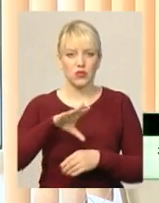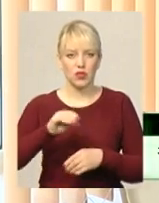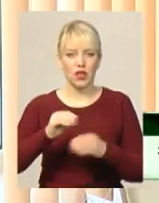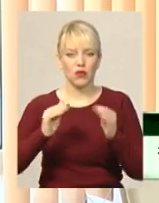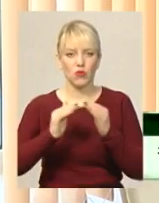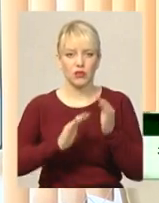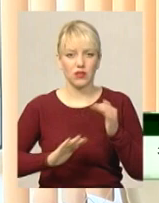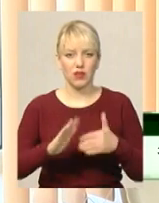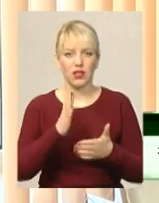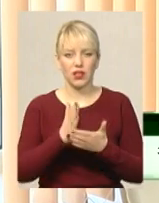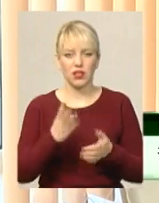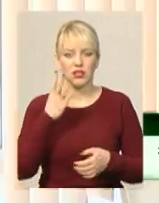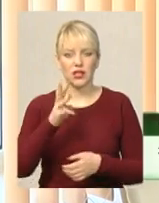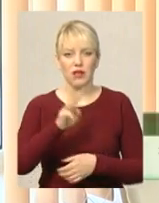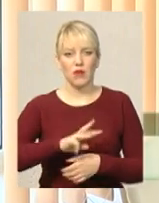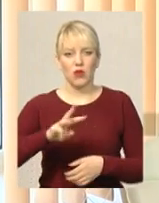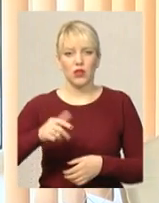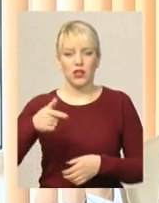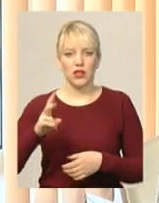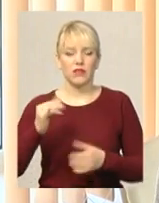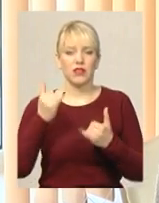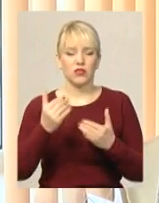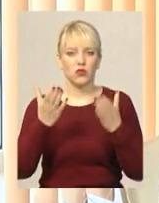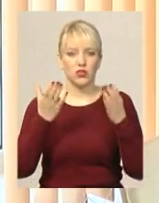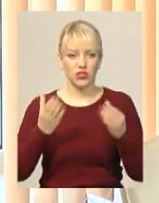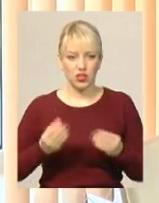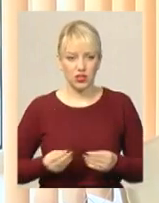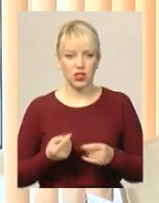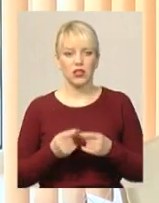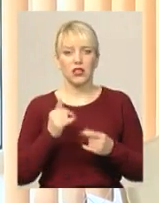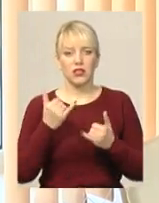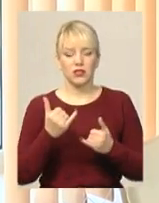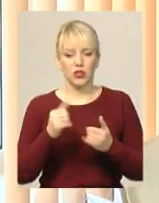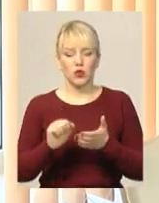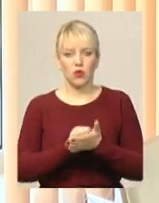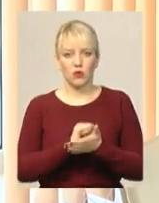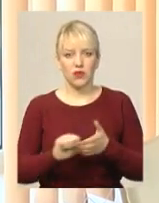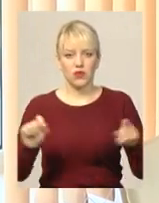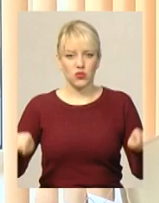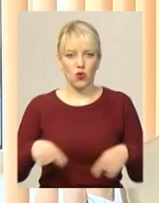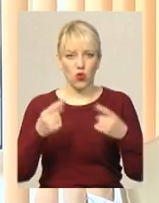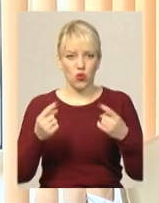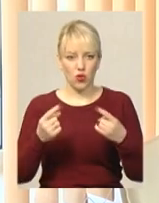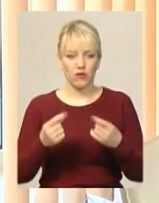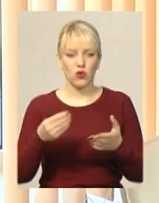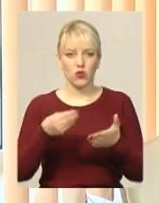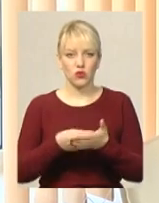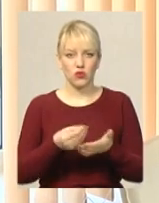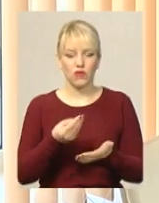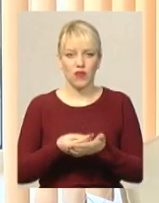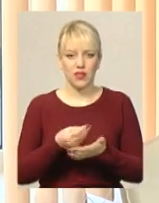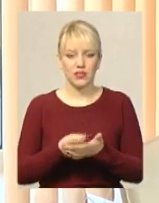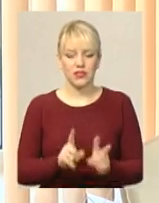складає біля 4 мільйонів гривень І на сьогоднішній день ми документацію, оновлену кошторисну вартість